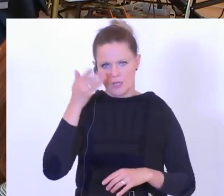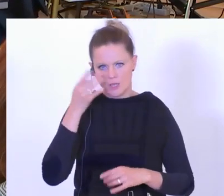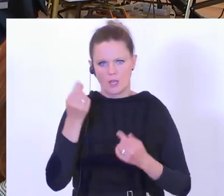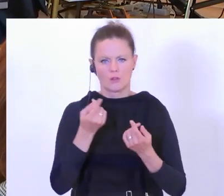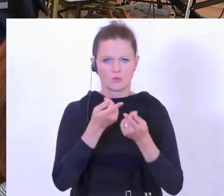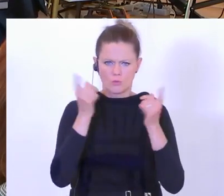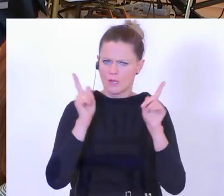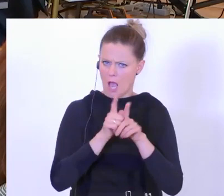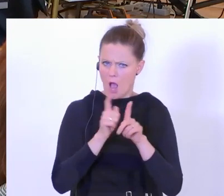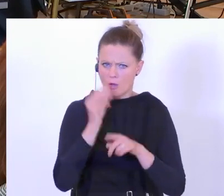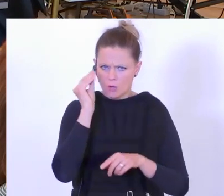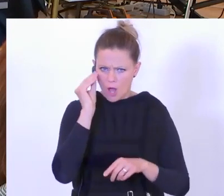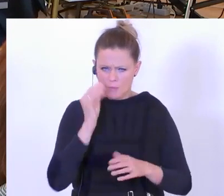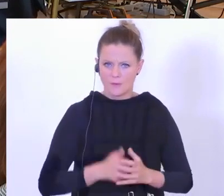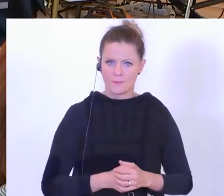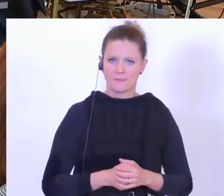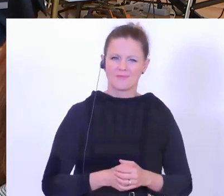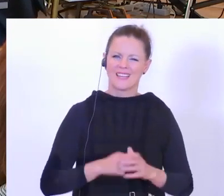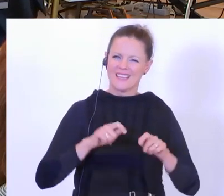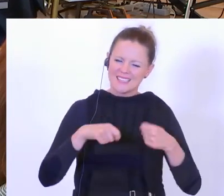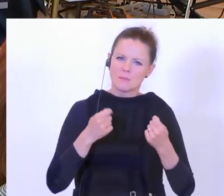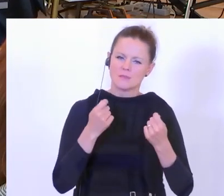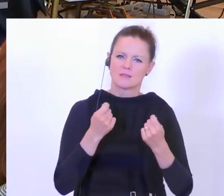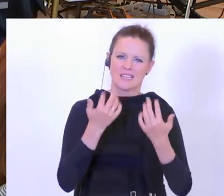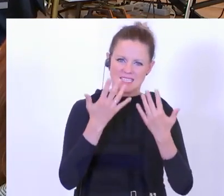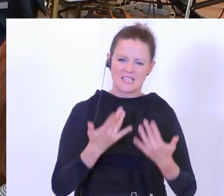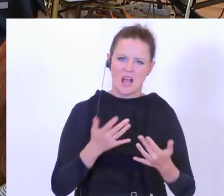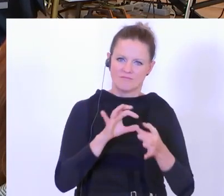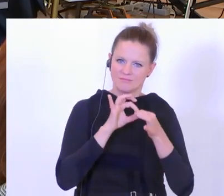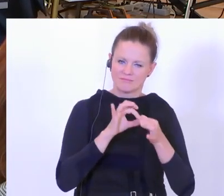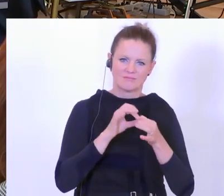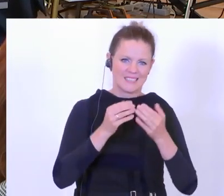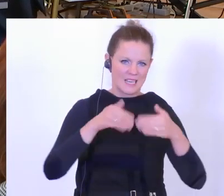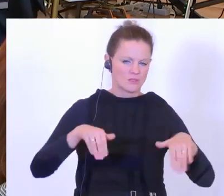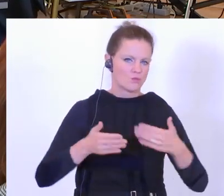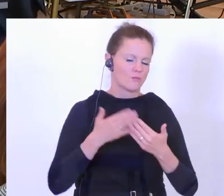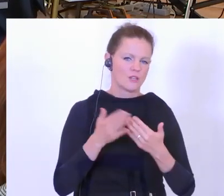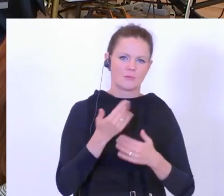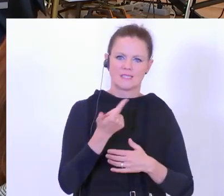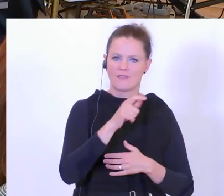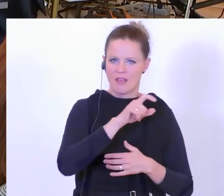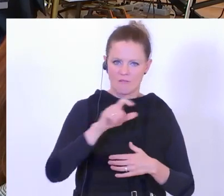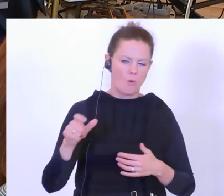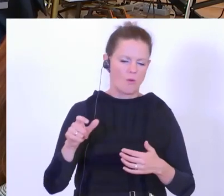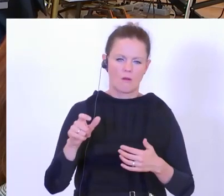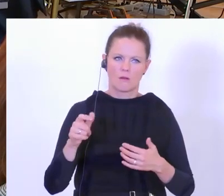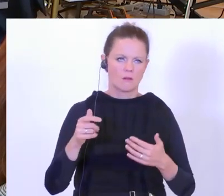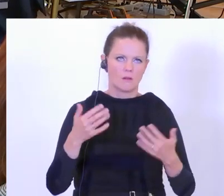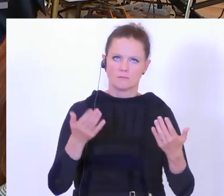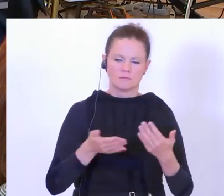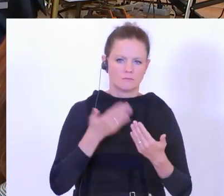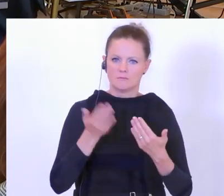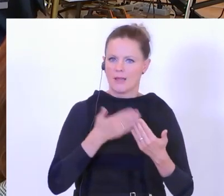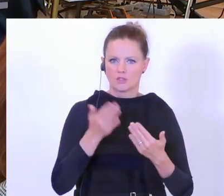Gibt es da bei den Zahlen eine Grenze, wo man sagt, ab da kann man, wenn die Zahl, Hausnummer zwei Wochen lang unter 30 ist, unter